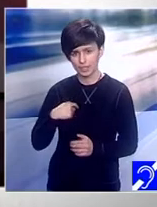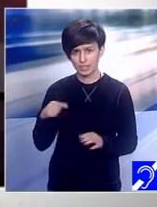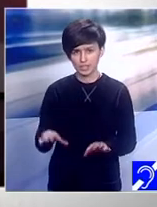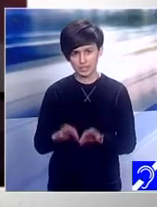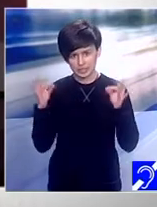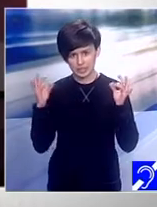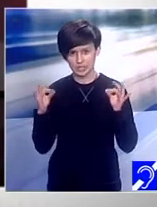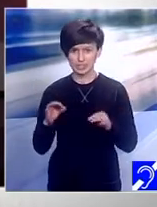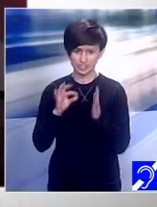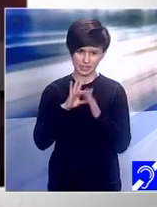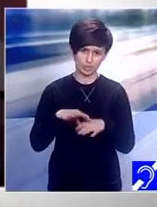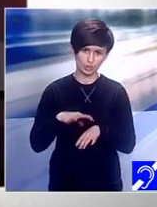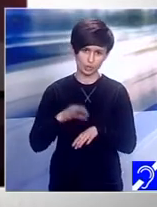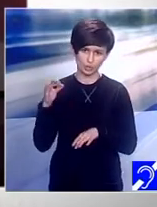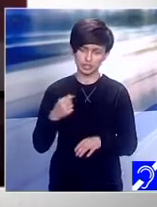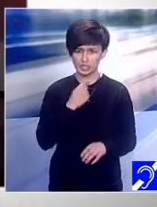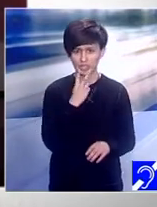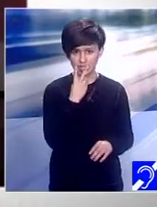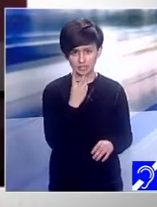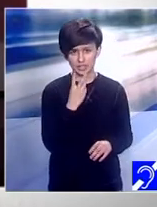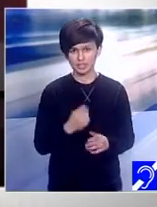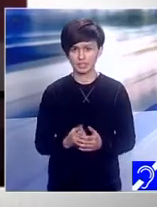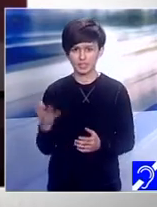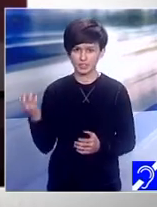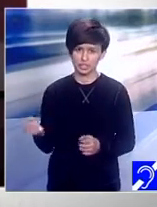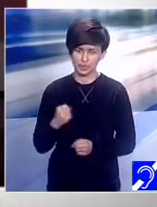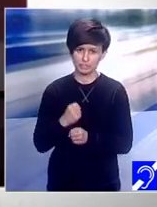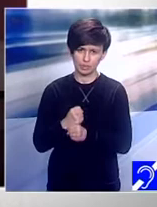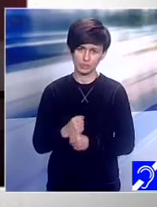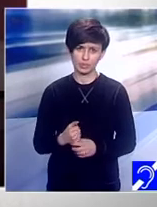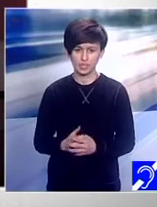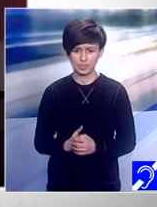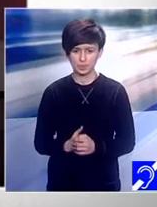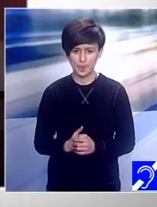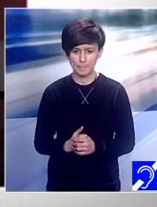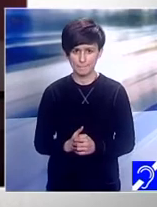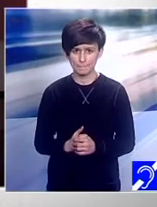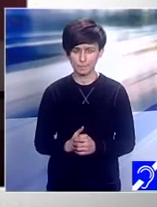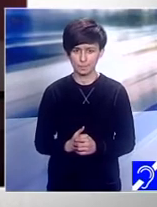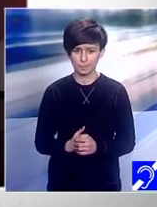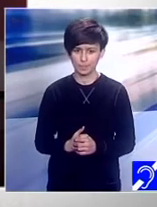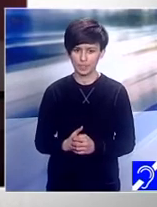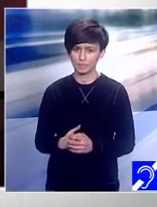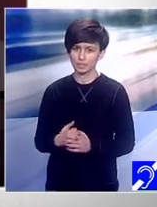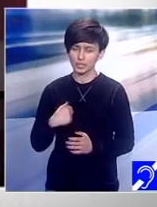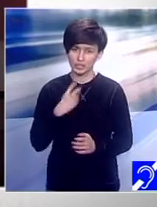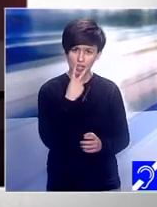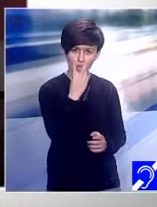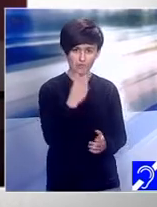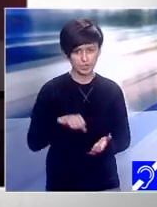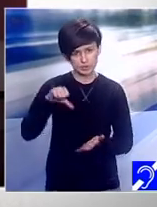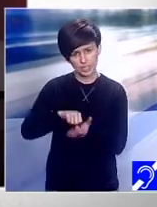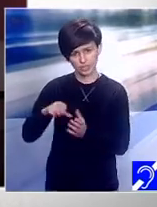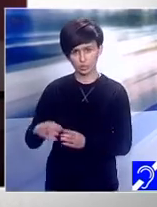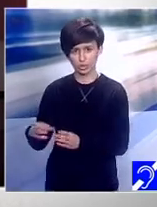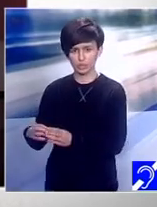poate face. Și chiar am rămas surprinsă, chiar la centru comunitar, că se văd progresele pe zi ce